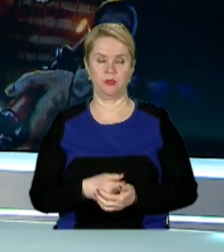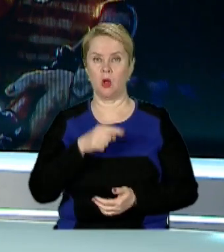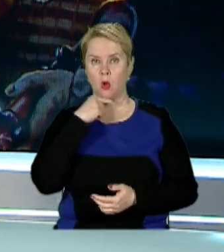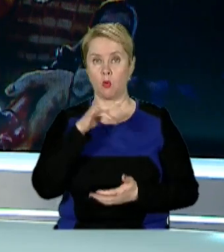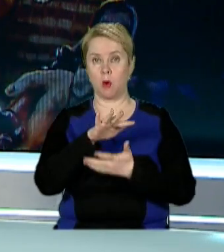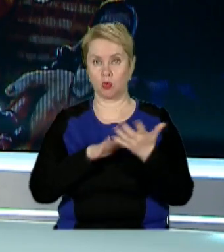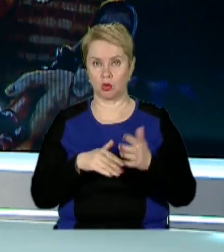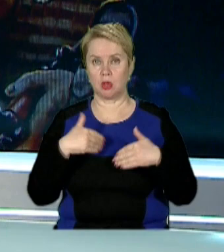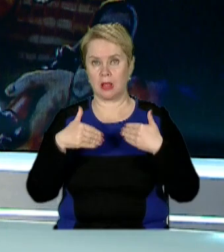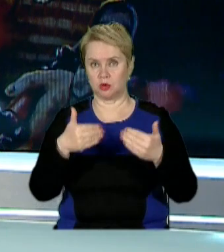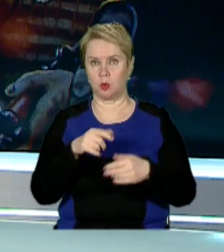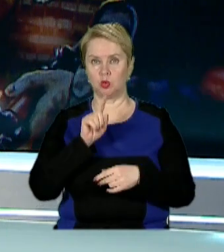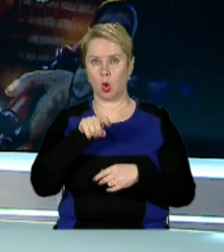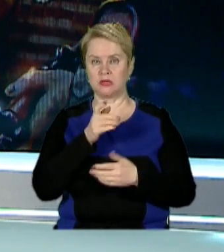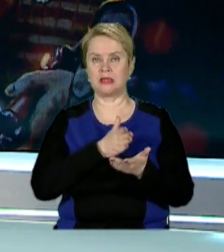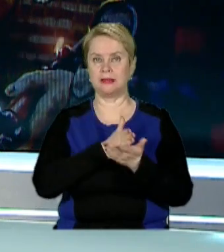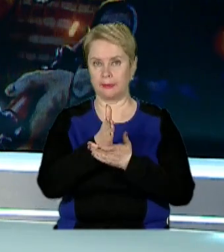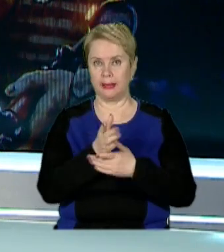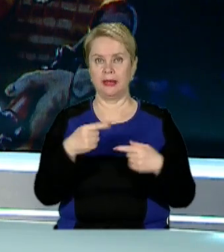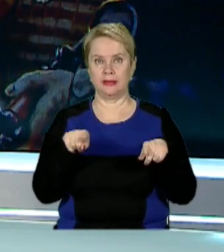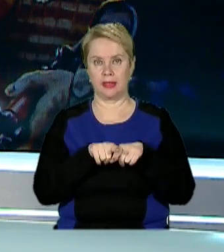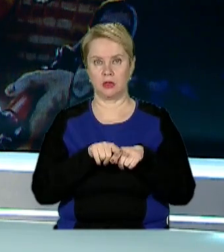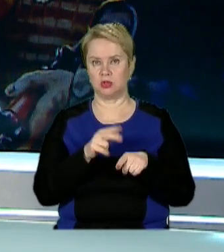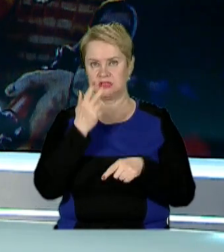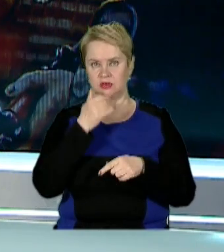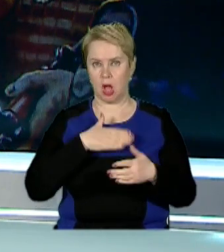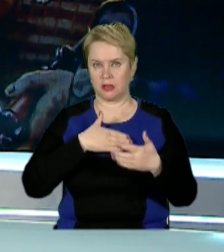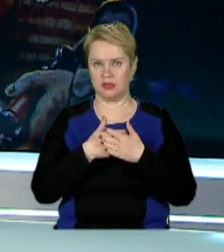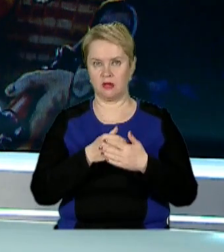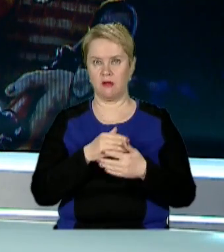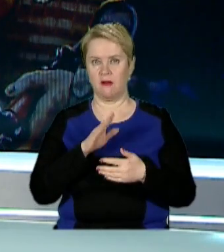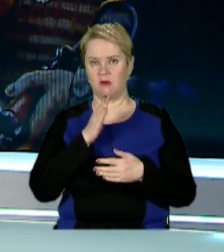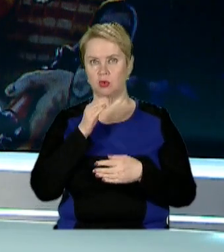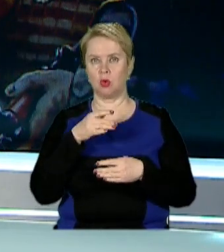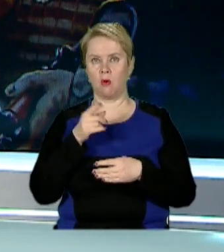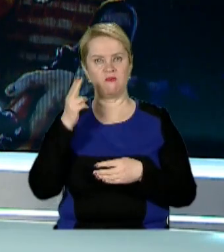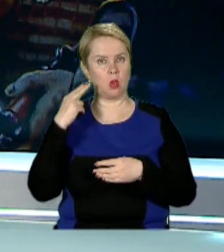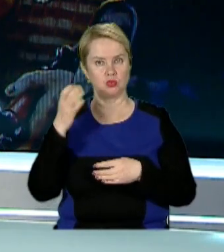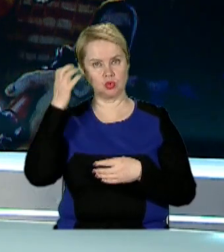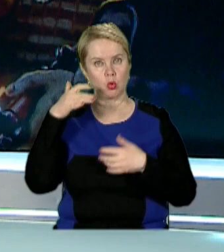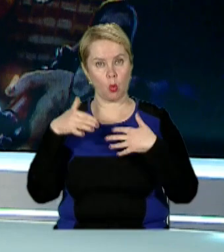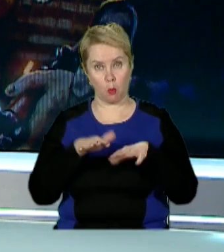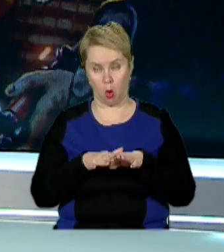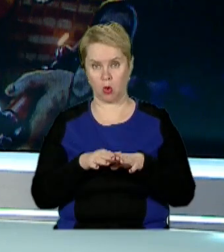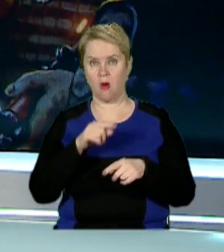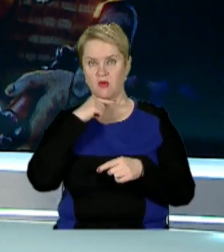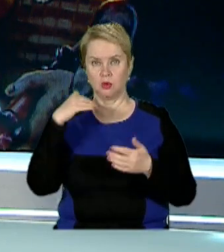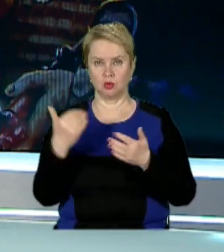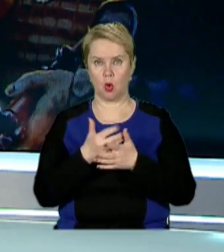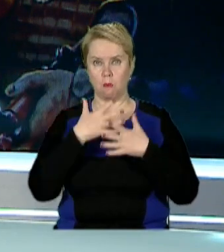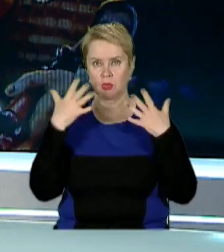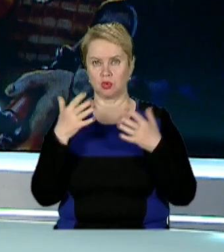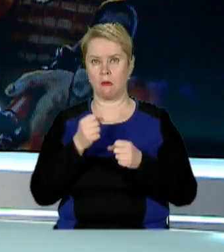Окупанти продовжують наступати на Донецькому напрямку. Також незвичну активність ворожого флоту фіксують у Чорному морі. В Росії знову